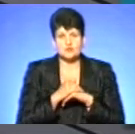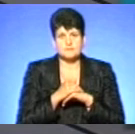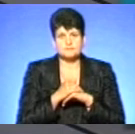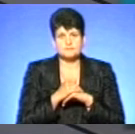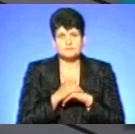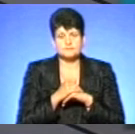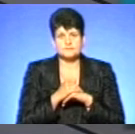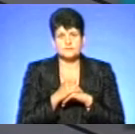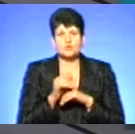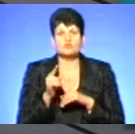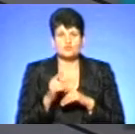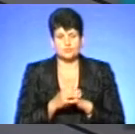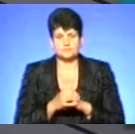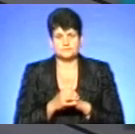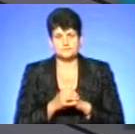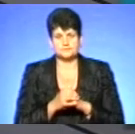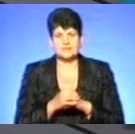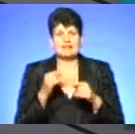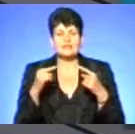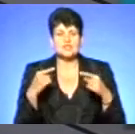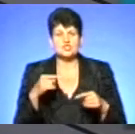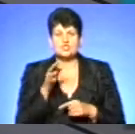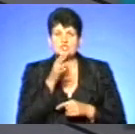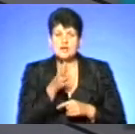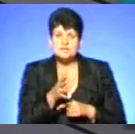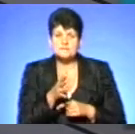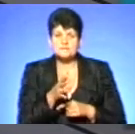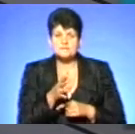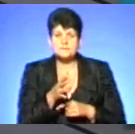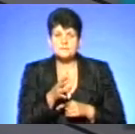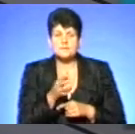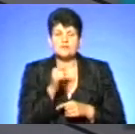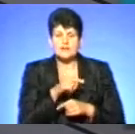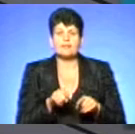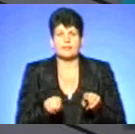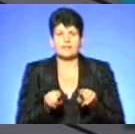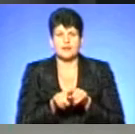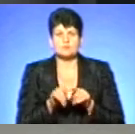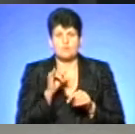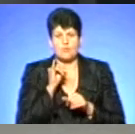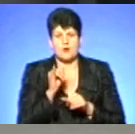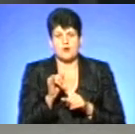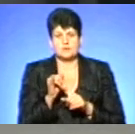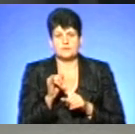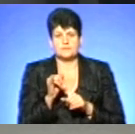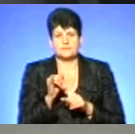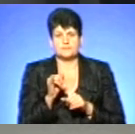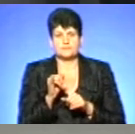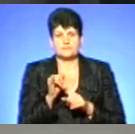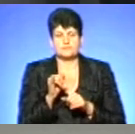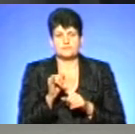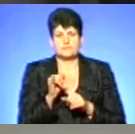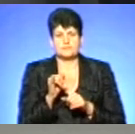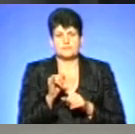переносить оці високі температури. Особливо зараз, коли температури